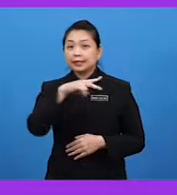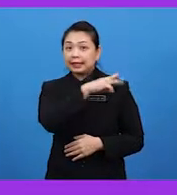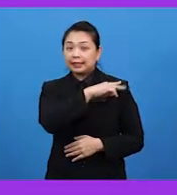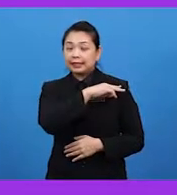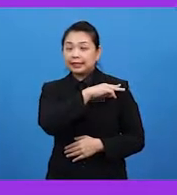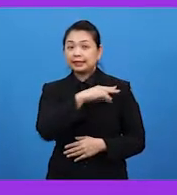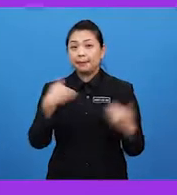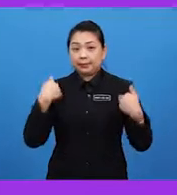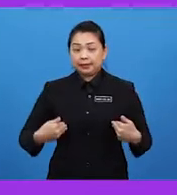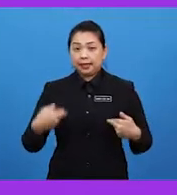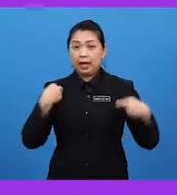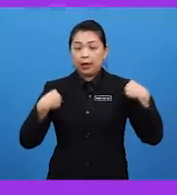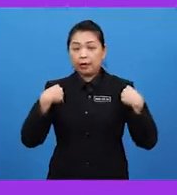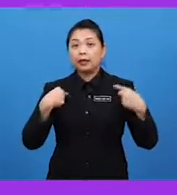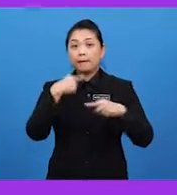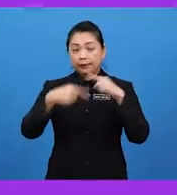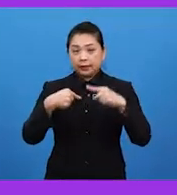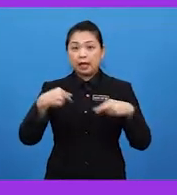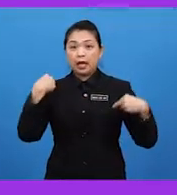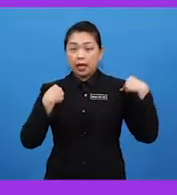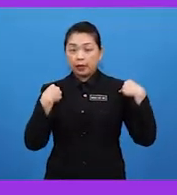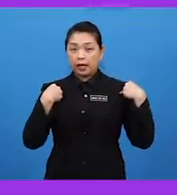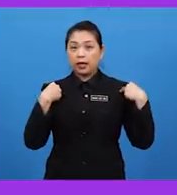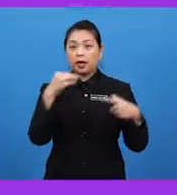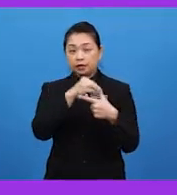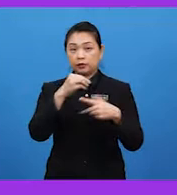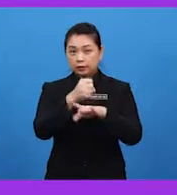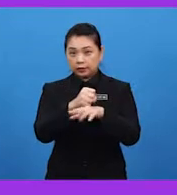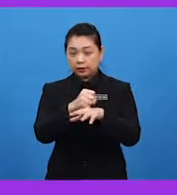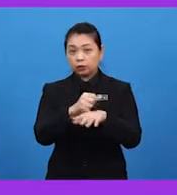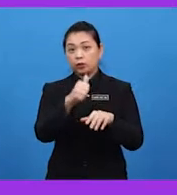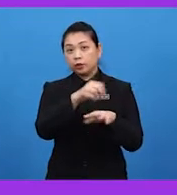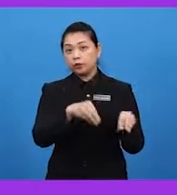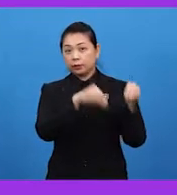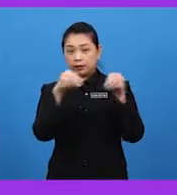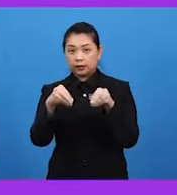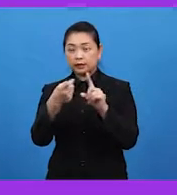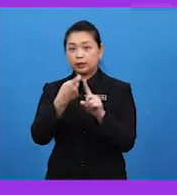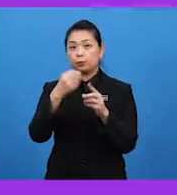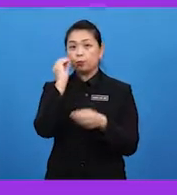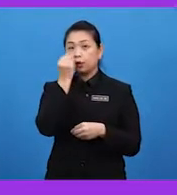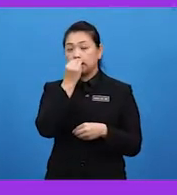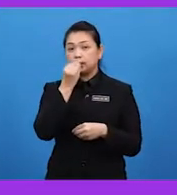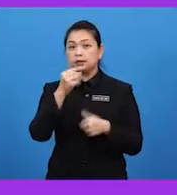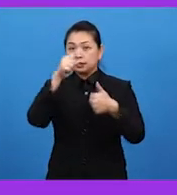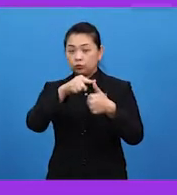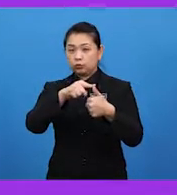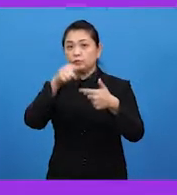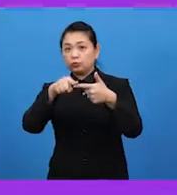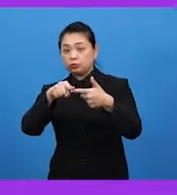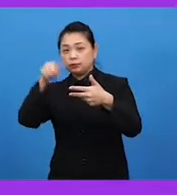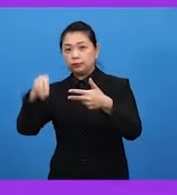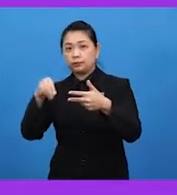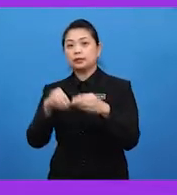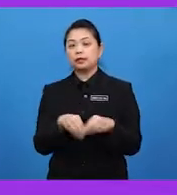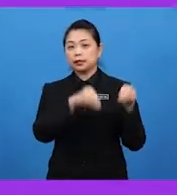Apabila haiwan ini bergerak, berpindah dari satu bunga ke bunga yang lain, butir dubunga ini akan